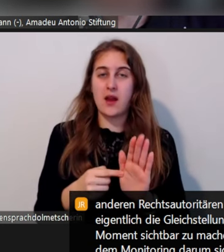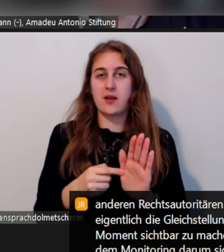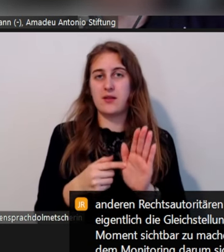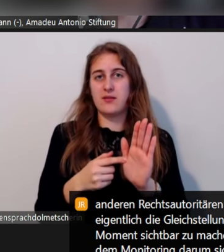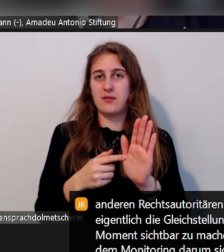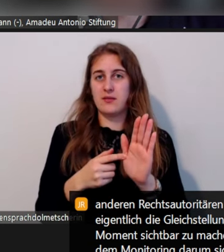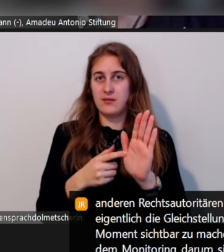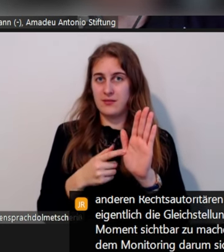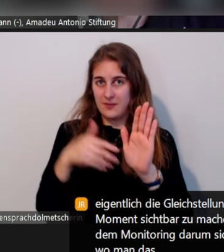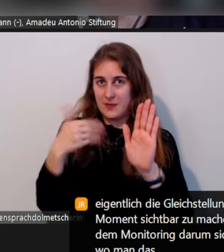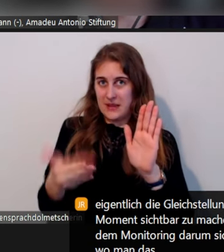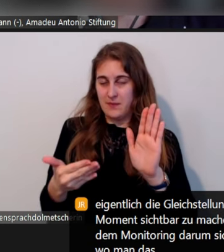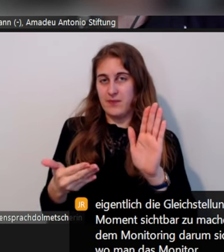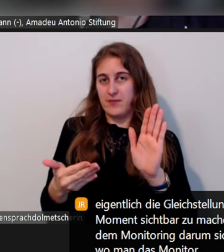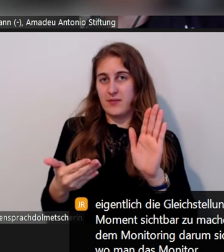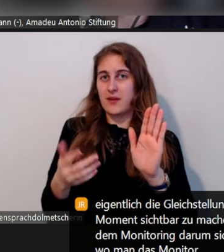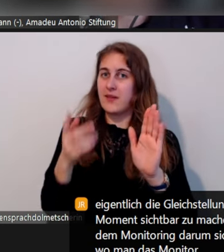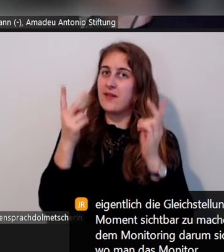wo man das monitort.